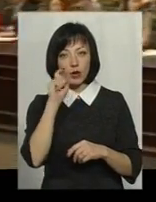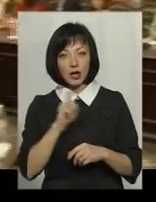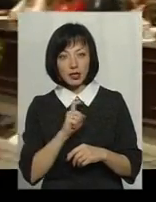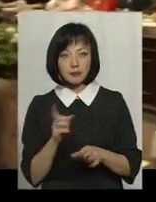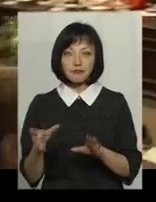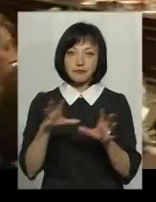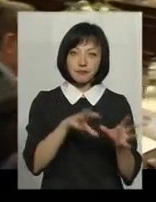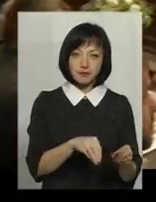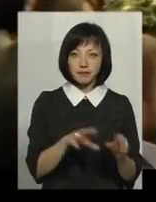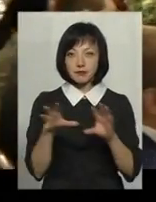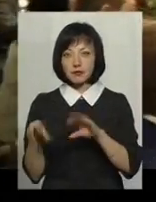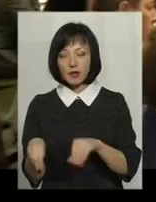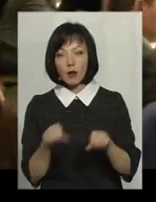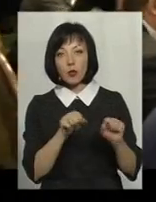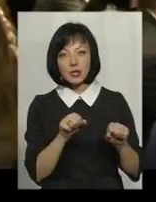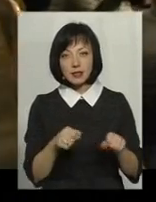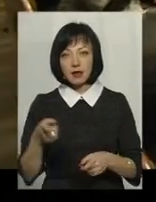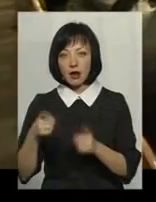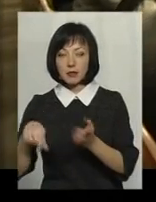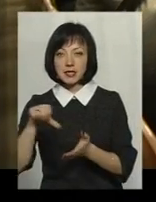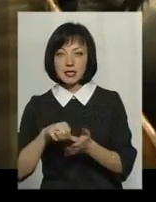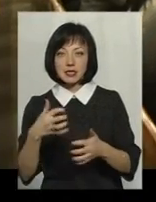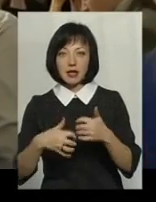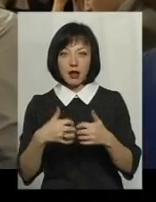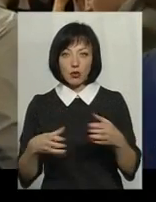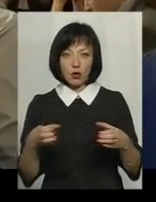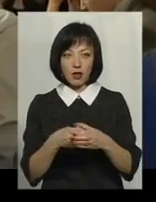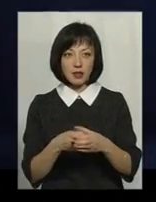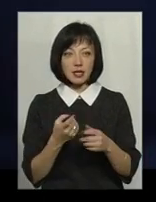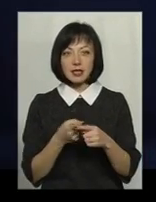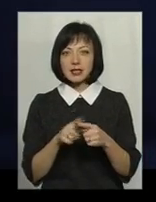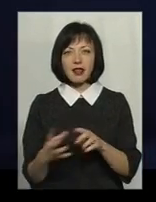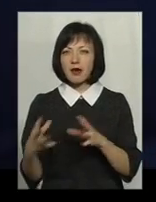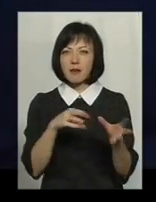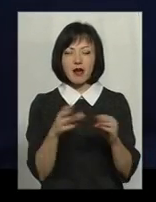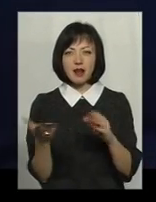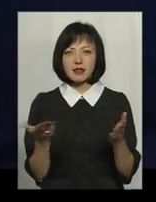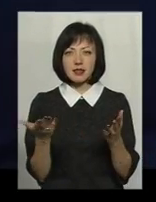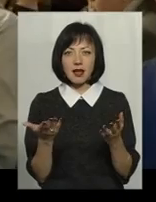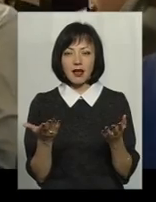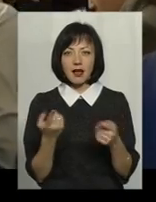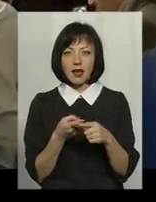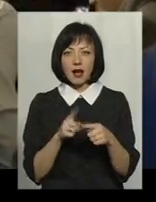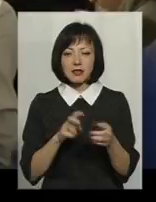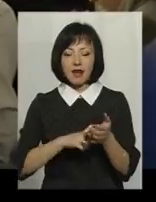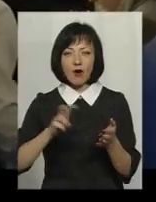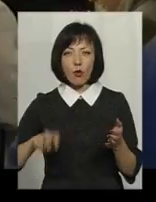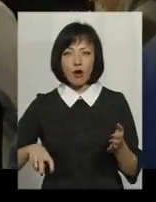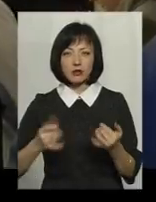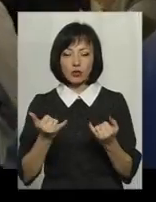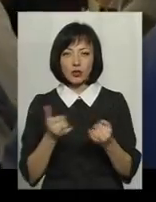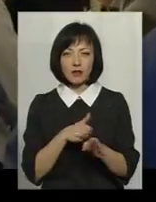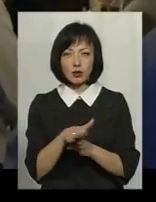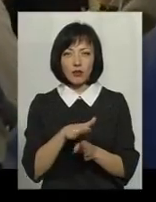мігрують потенційні і реальні представники середнього класу. Це не міграція, це якась евакуація, те, що сьогодні відбувається.